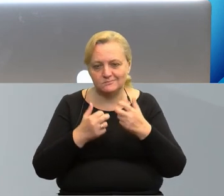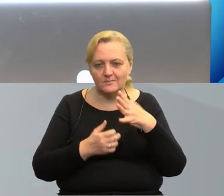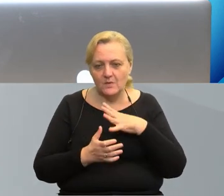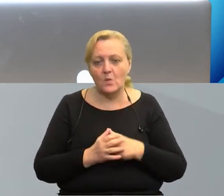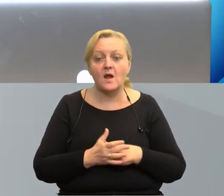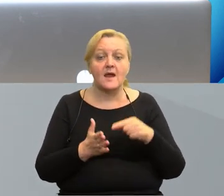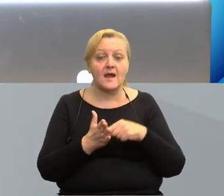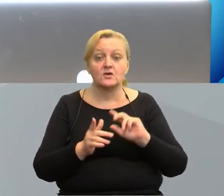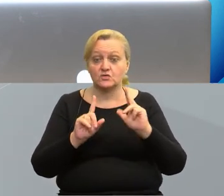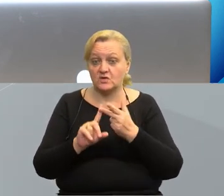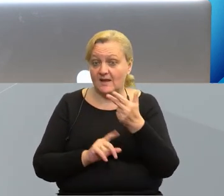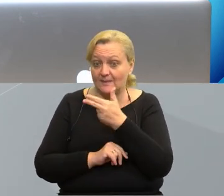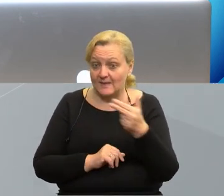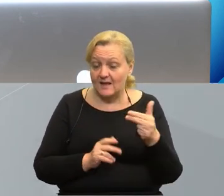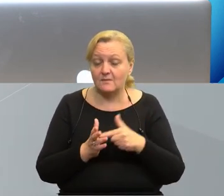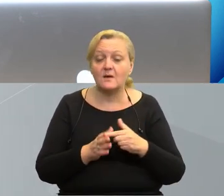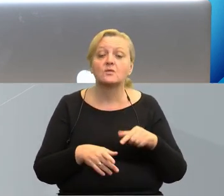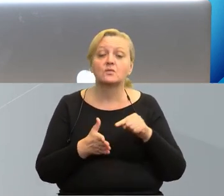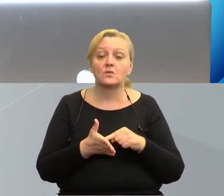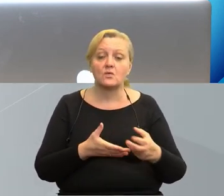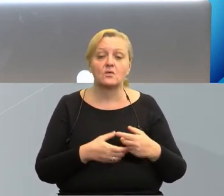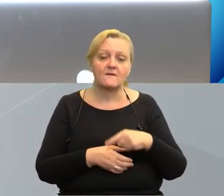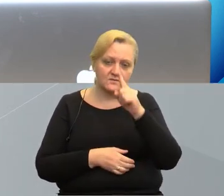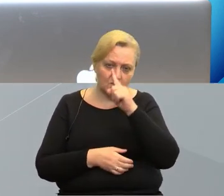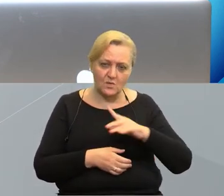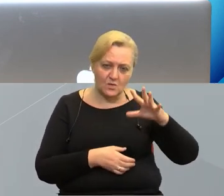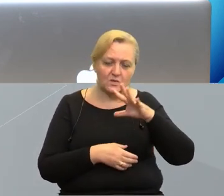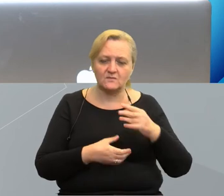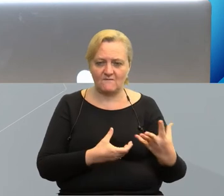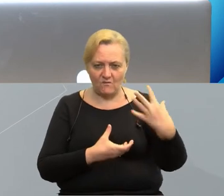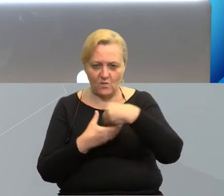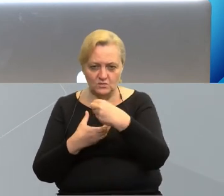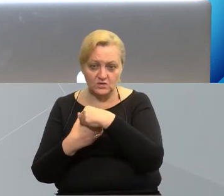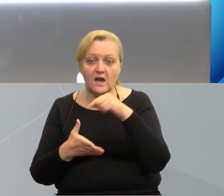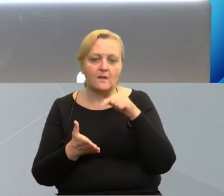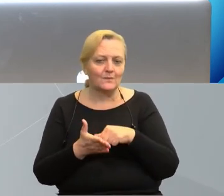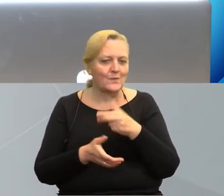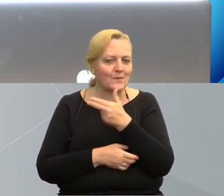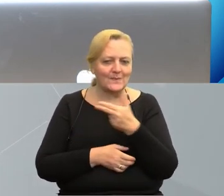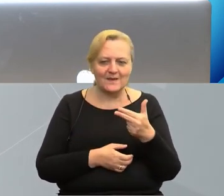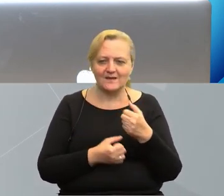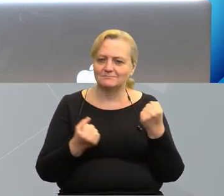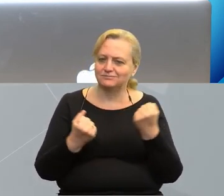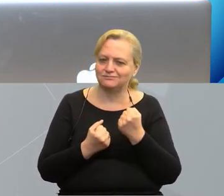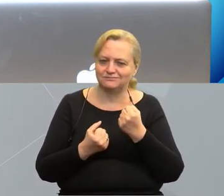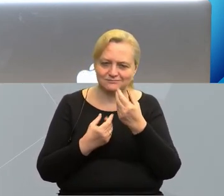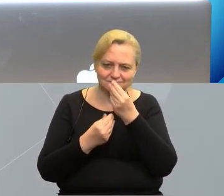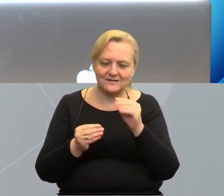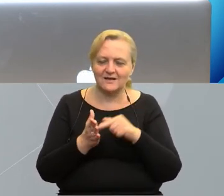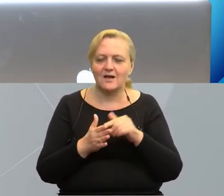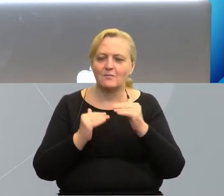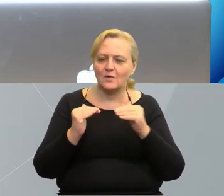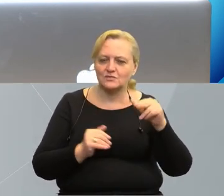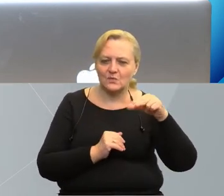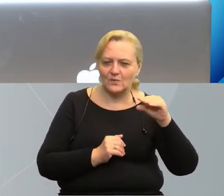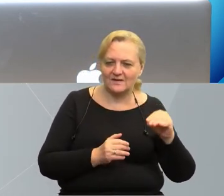Trzecie zagadnienie to włączenie społeczne. Też temat bardzo podkreślany z poziomu